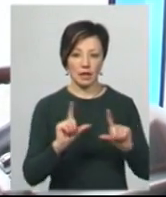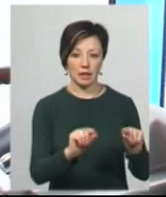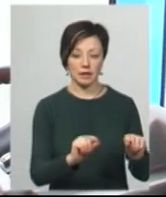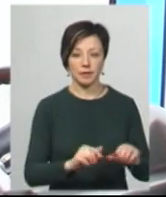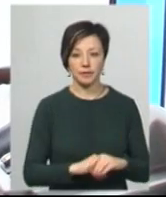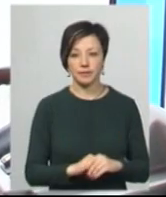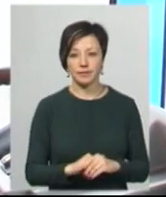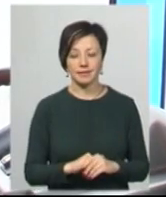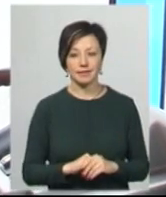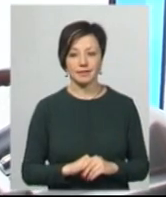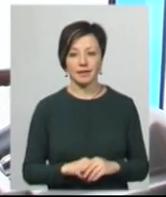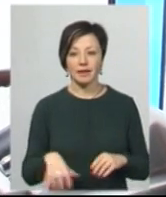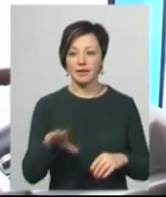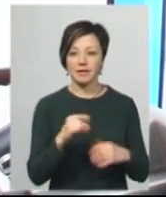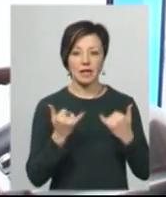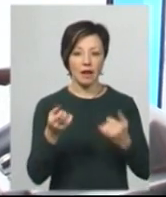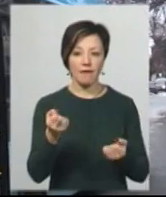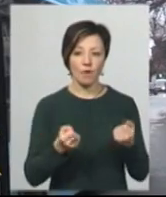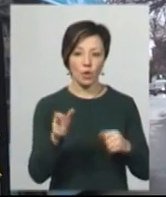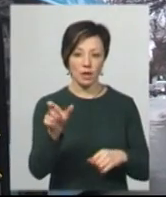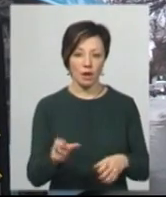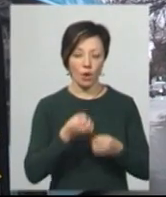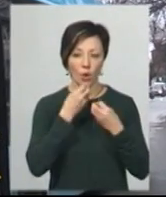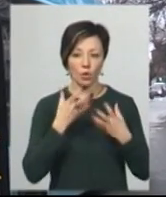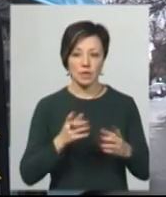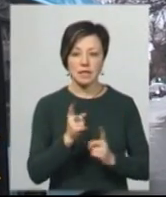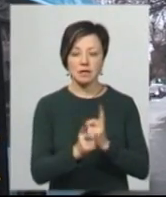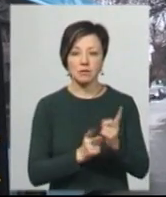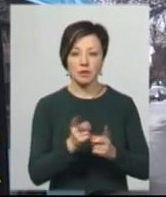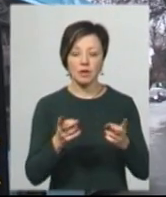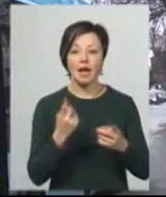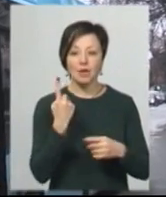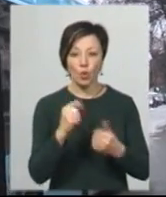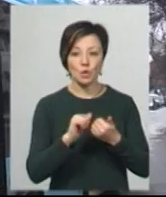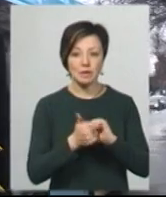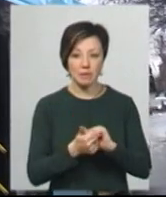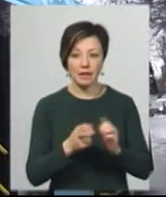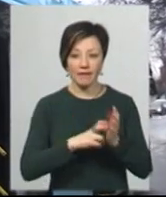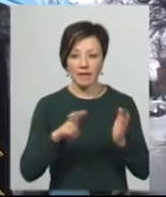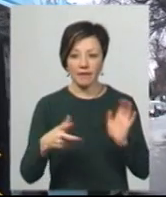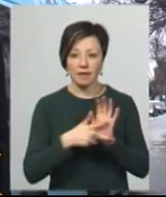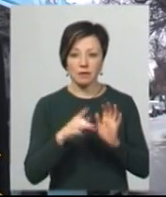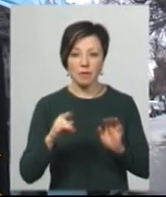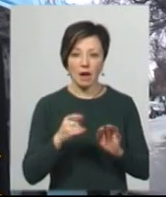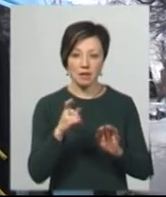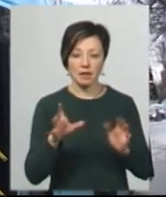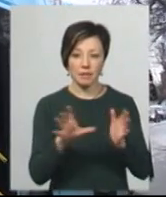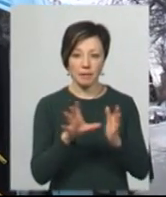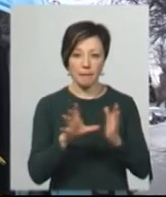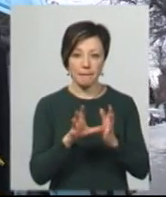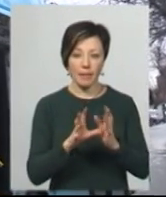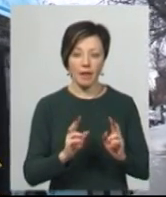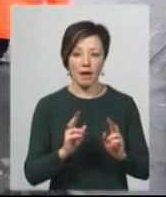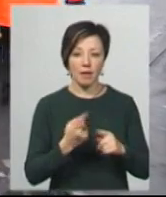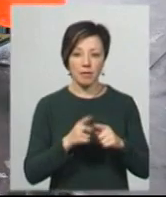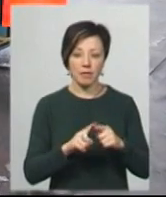Ну, все для водителя добре. За зміну водію потрібно вийти з кабіни вісім разів, аби стромоприймачі прикріпити до